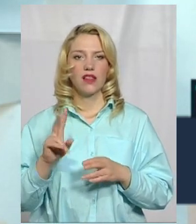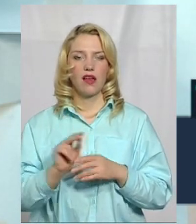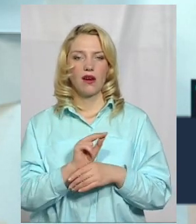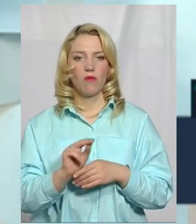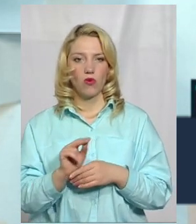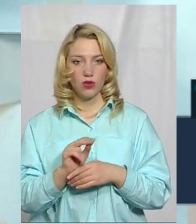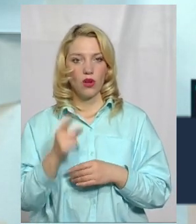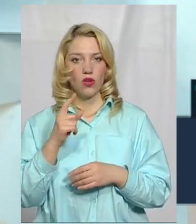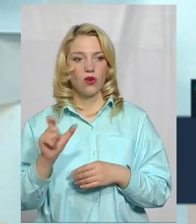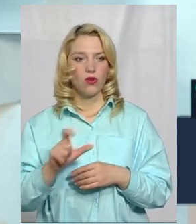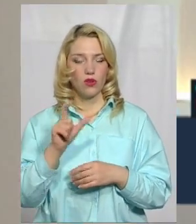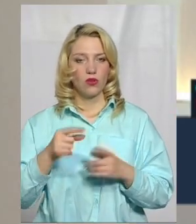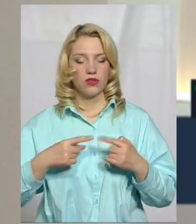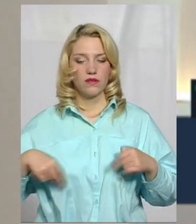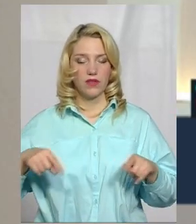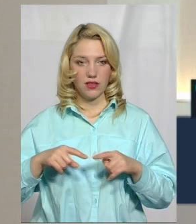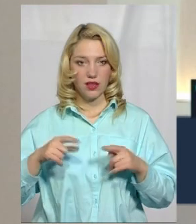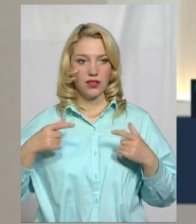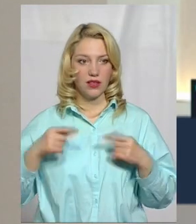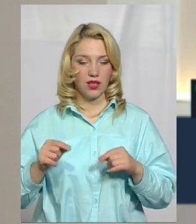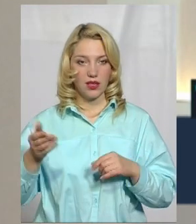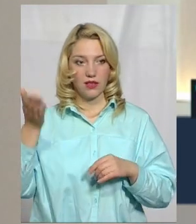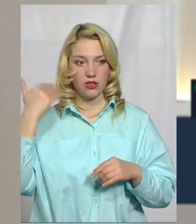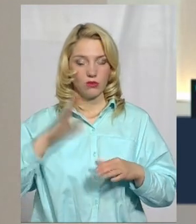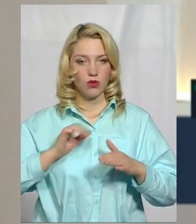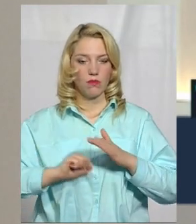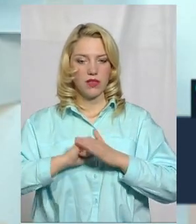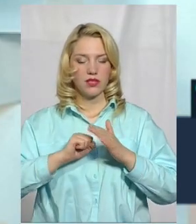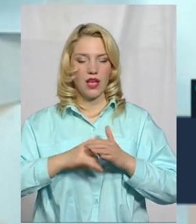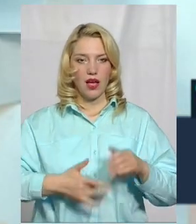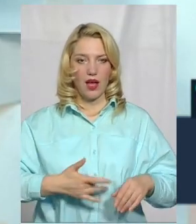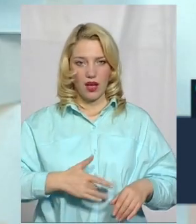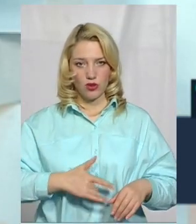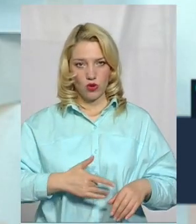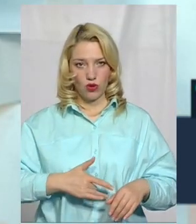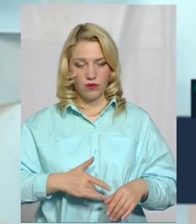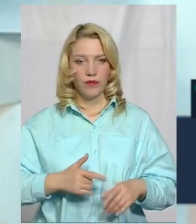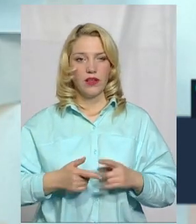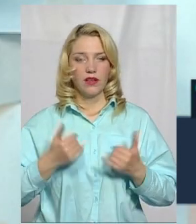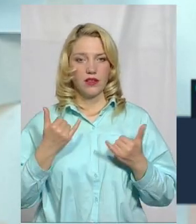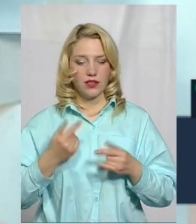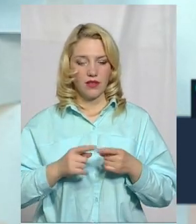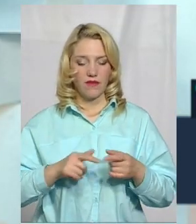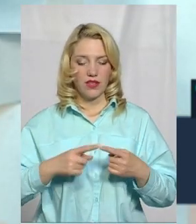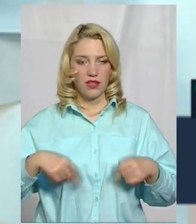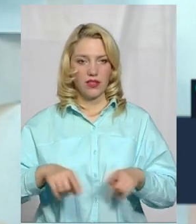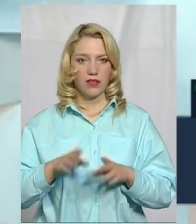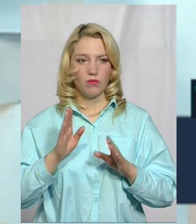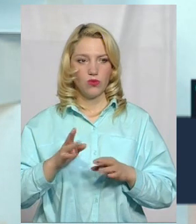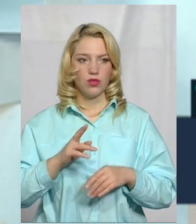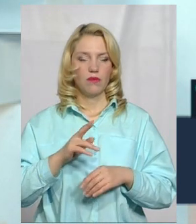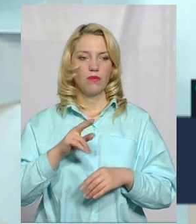одного із відділень, де раніше базувалося гастроентрологічне відділення. Те відділення у нас буде